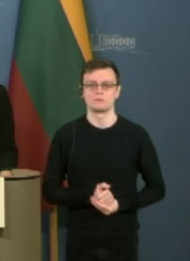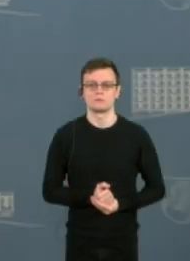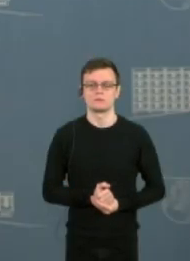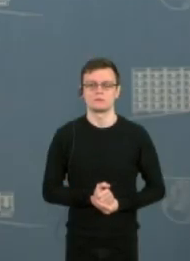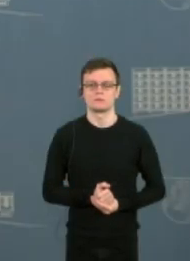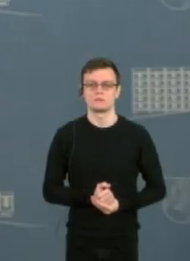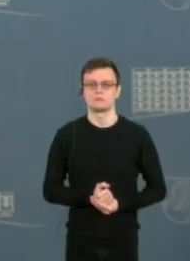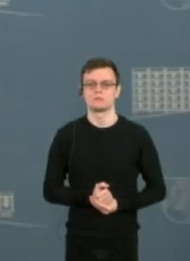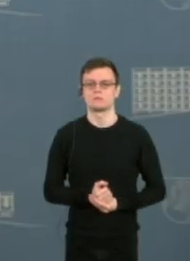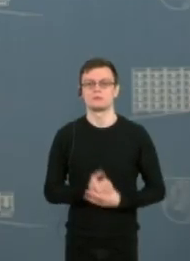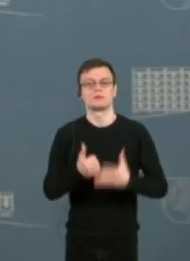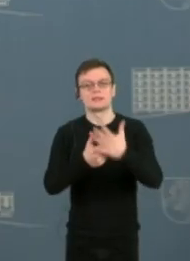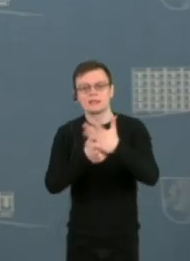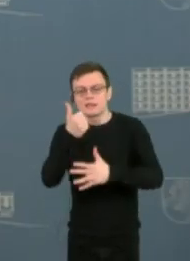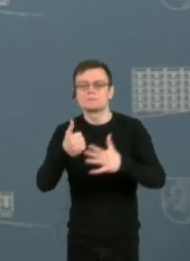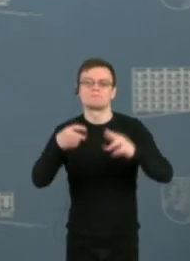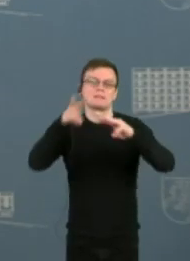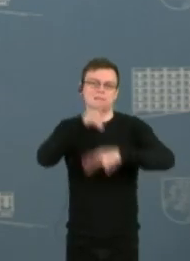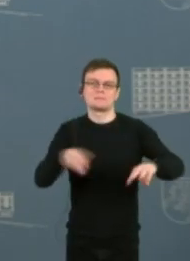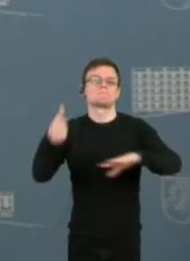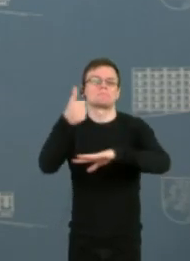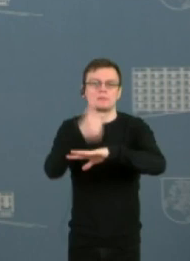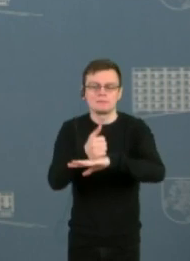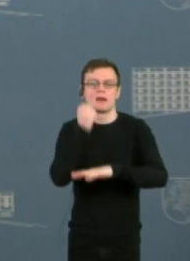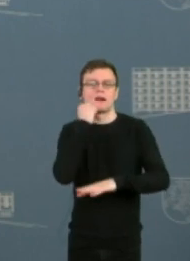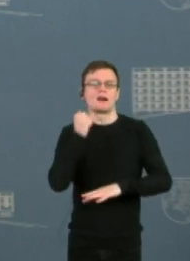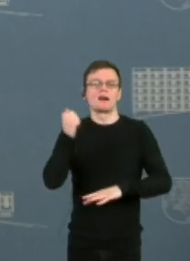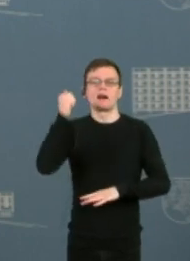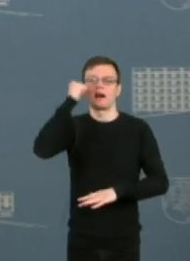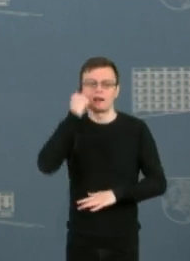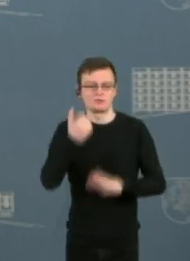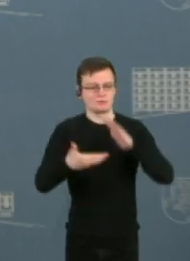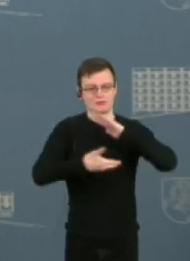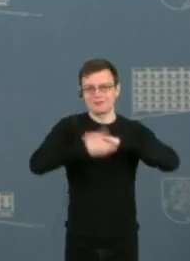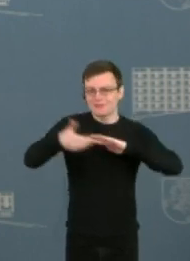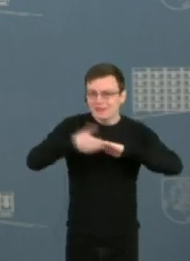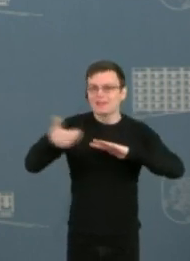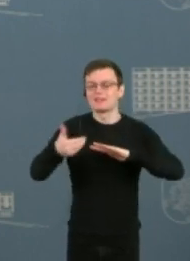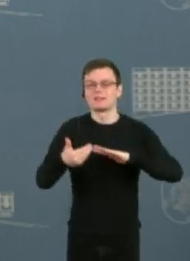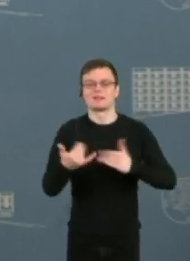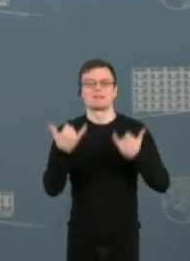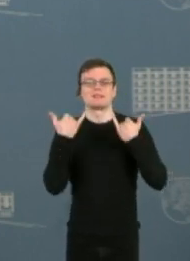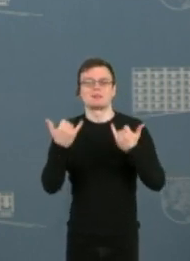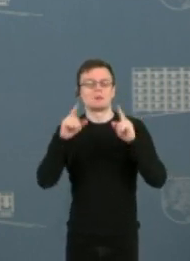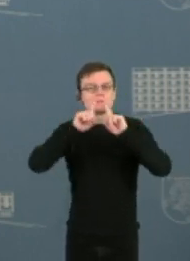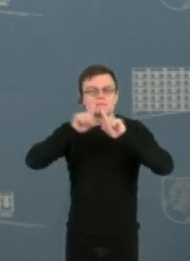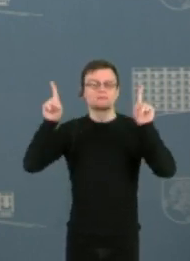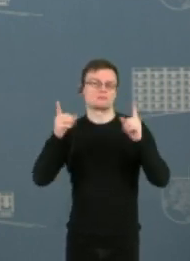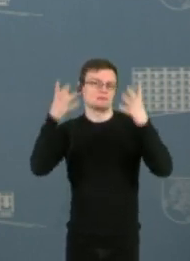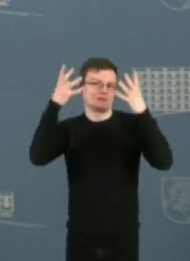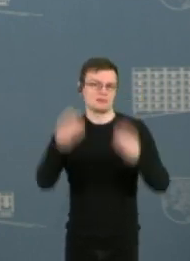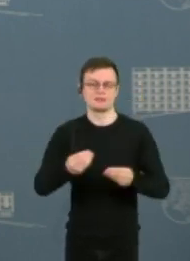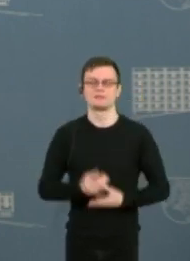Gerbėme premjeri, labai dėkuoju už kvietimą šią ypatingą dieną,